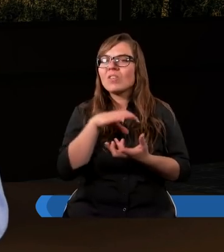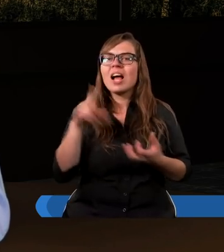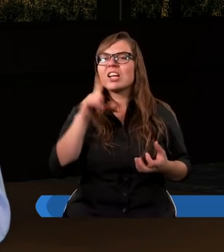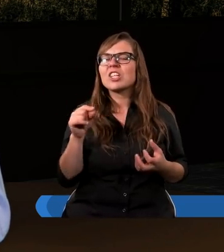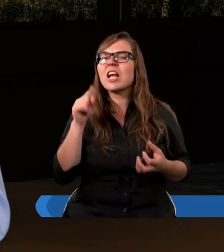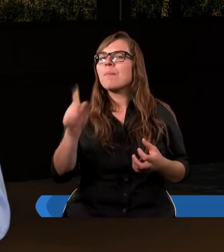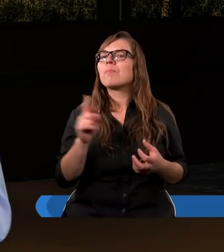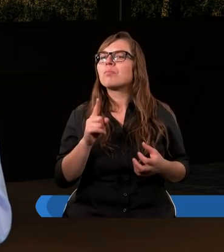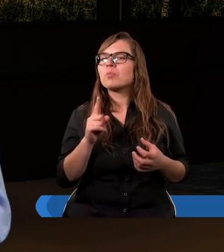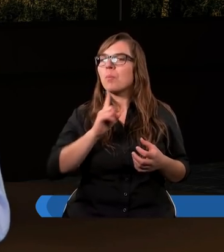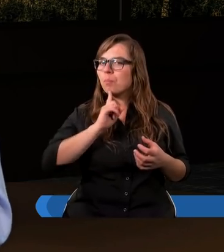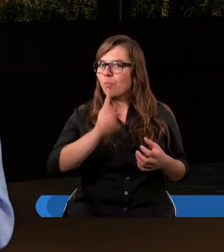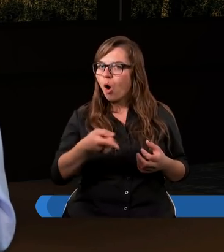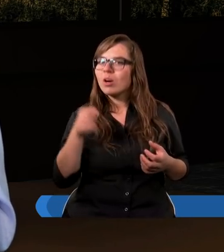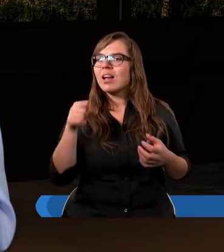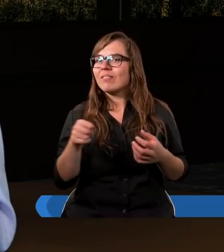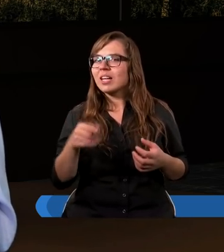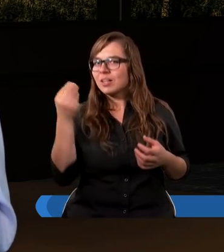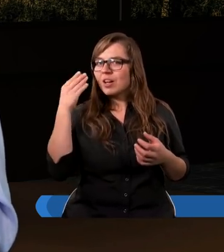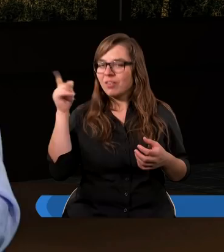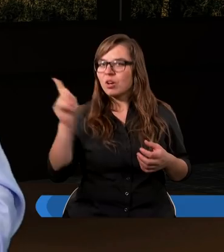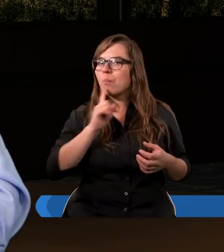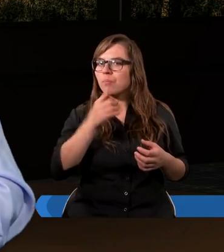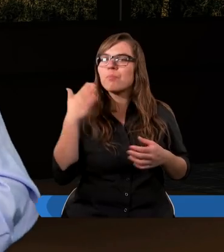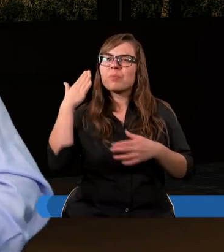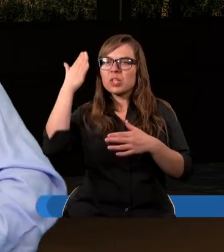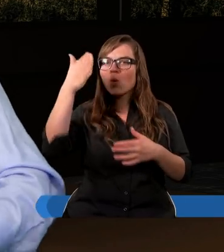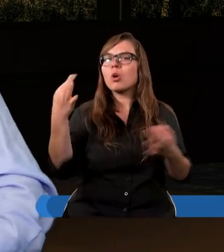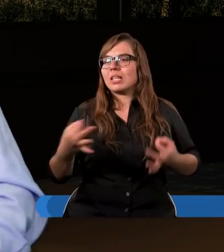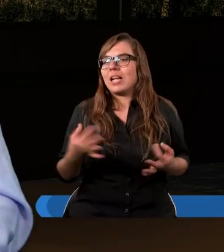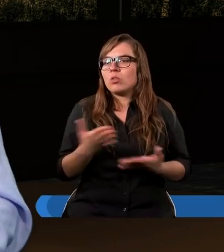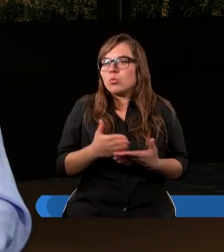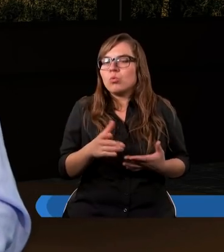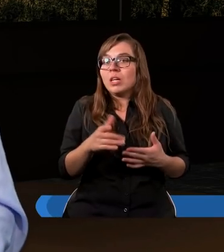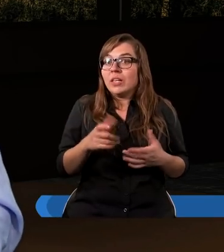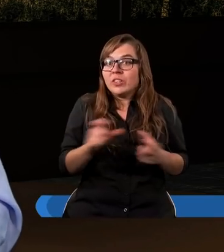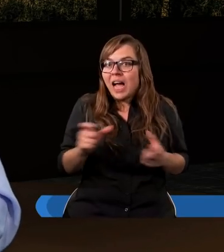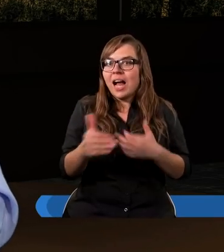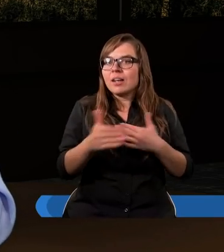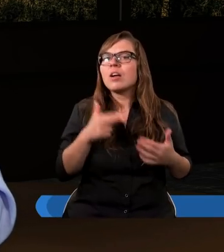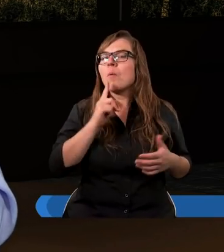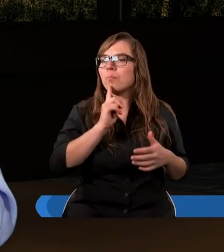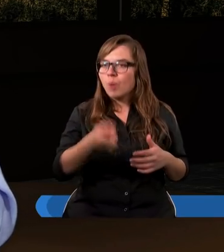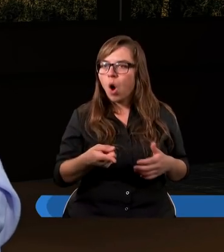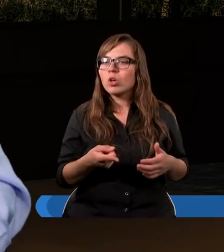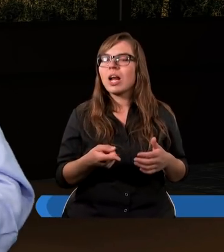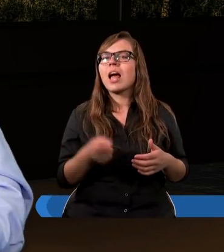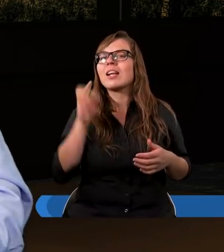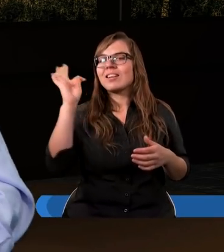że pośle, wtedy to jeszcze była przyszłość, dzisiaj już to jest przeszłość dla nas, pośle